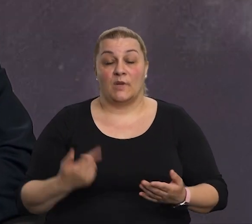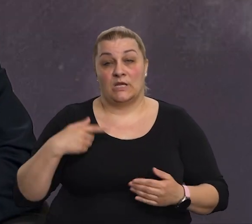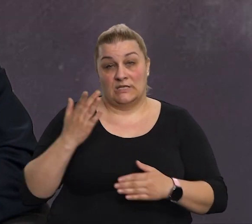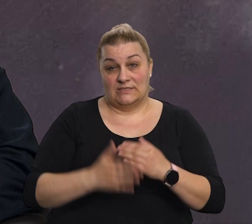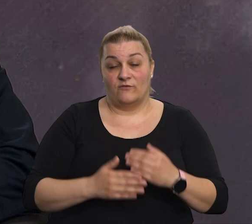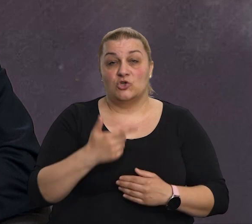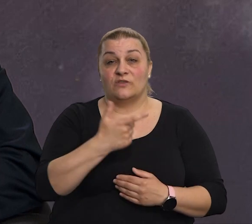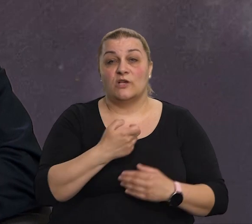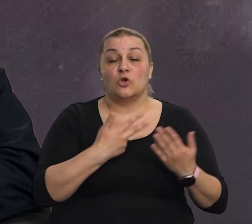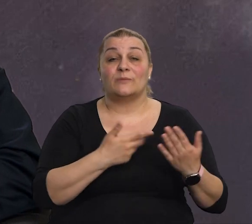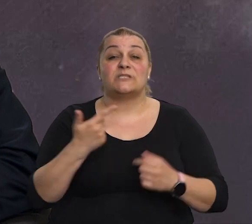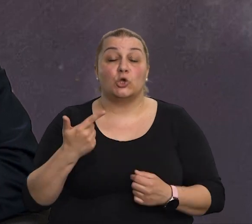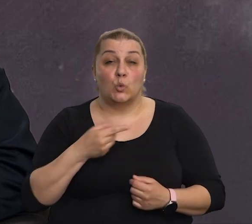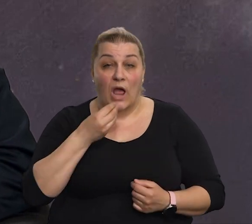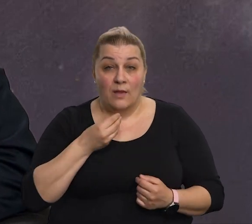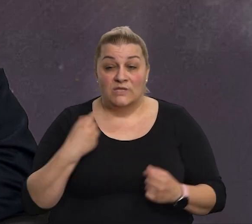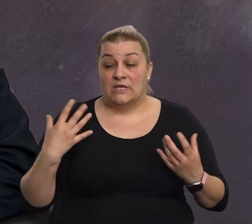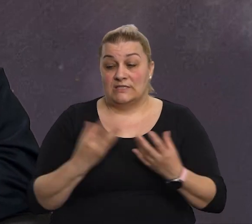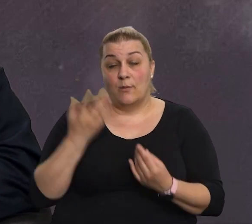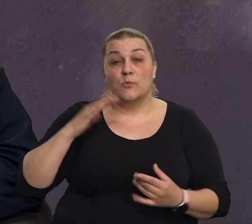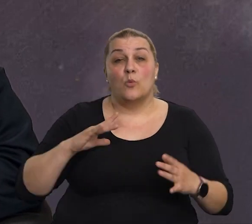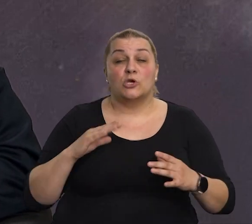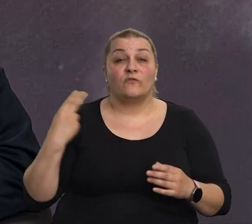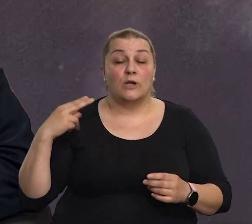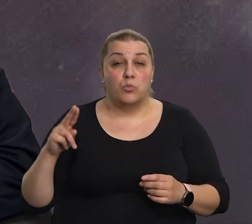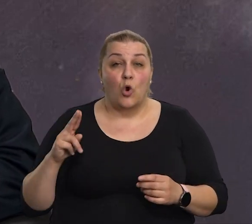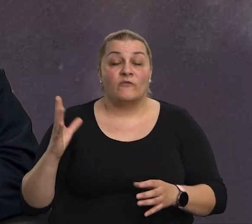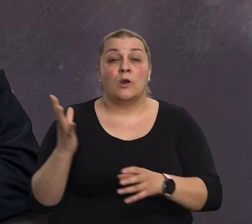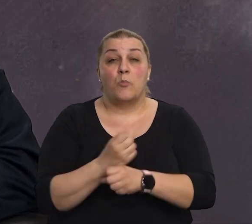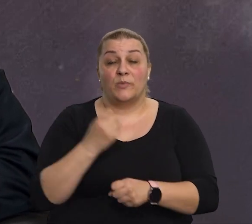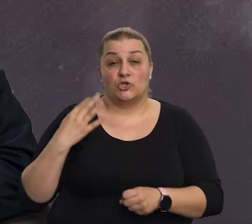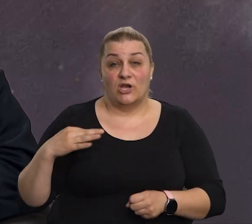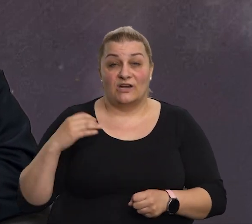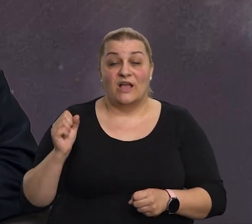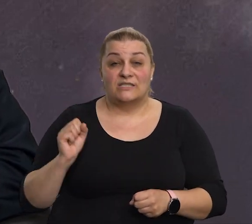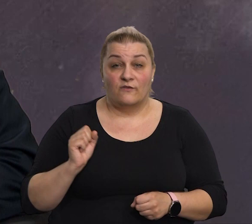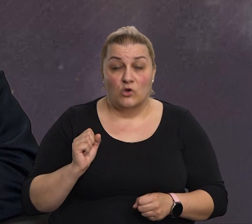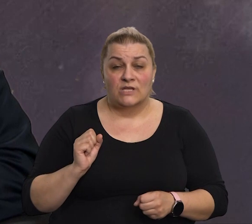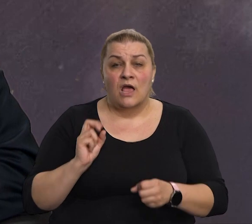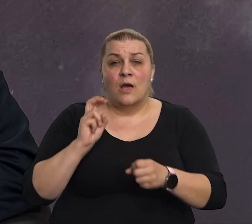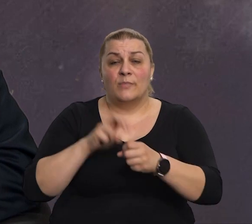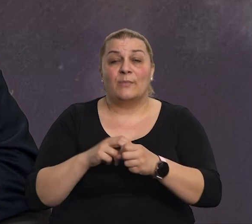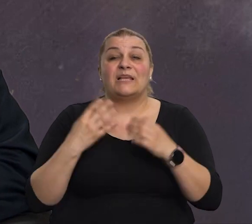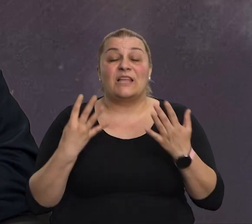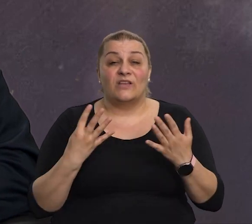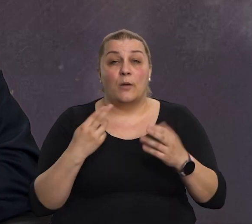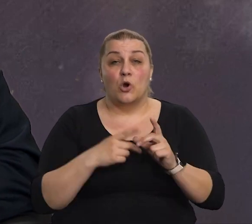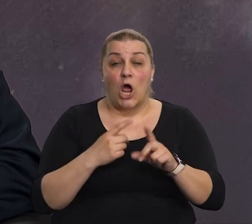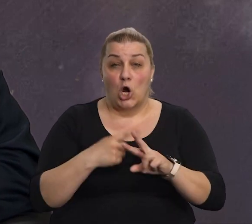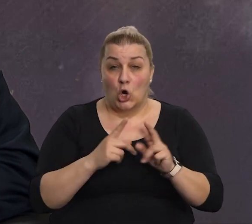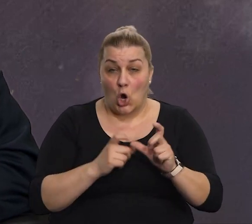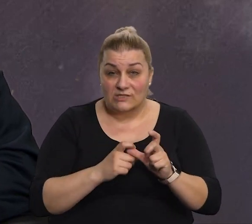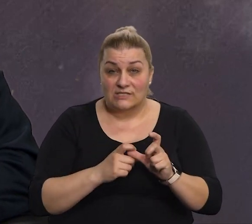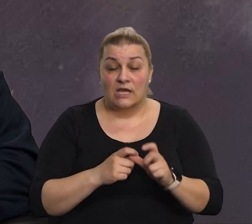završila je 282. emisija s nama je bio umirovljeni pukovnik pobjeličke hrvatske vojske pripadnji pripadnik devete bojne hosa Rafael Vites